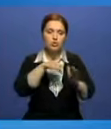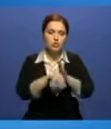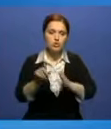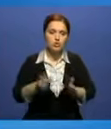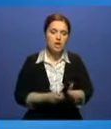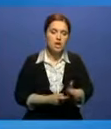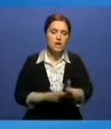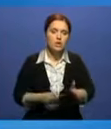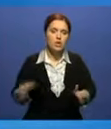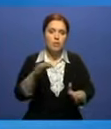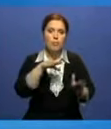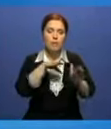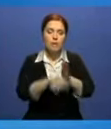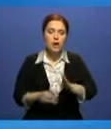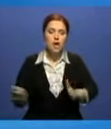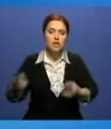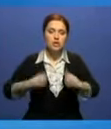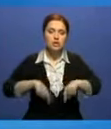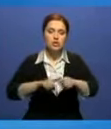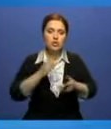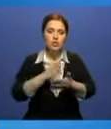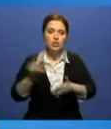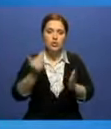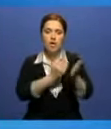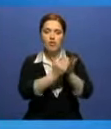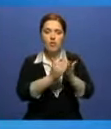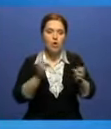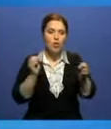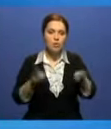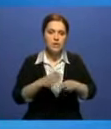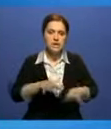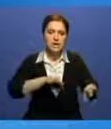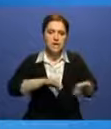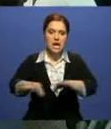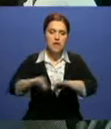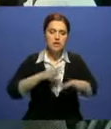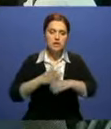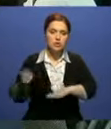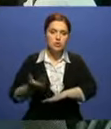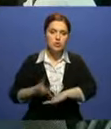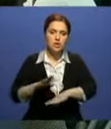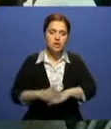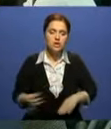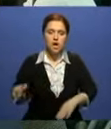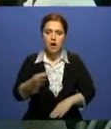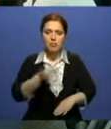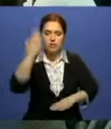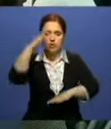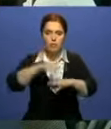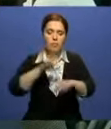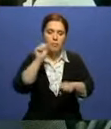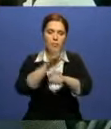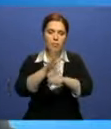Карагандинская область относится к регионам, имеющим высокие риски по карте социальной напряжённости». Областному Акимату поручено